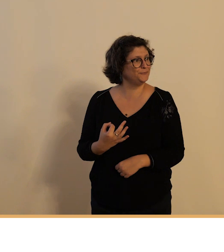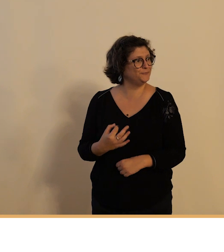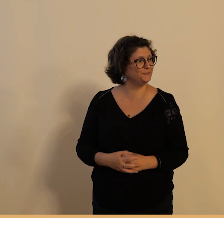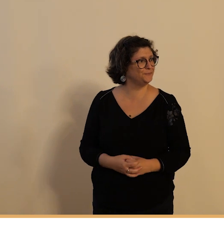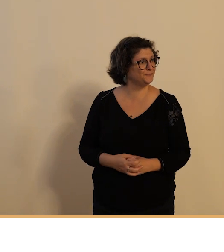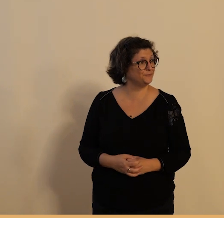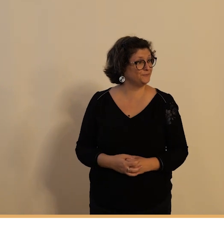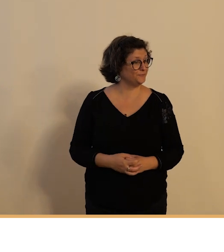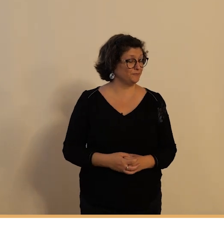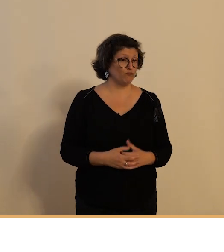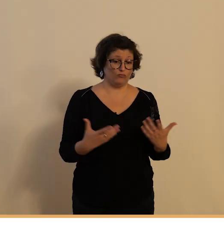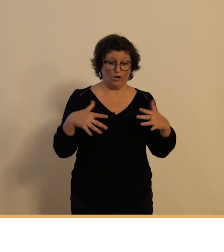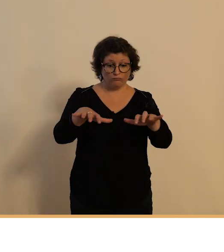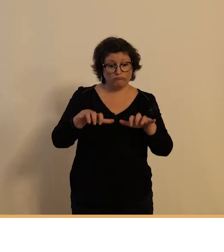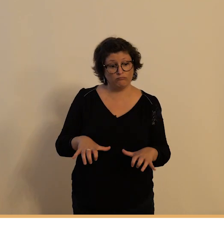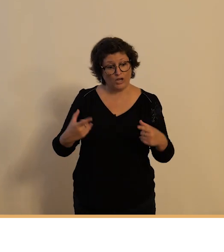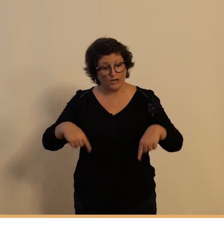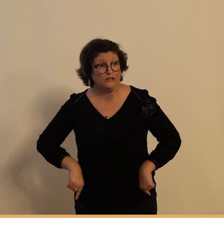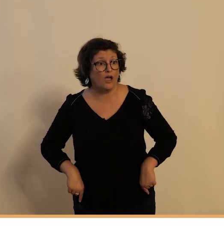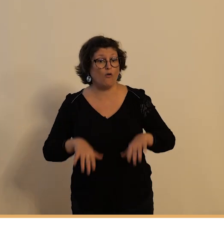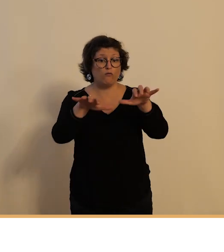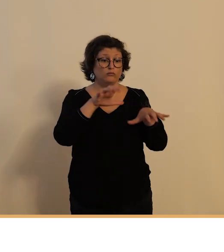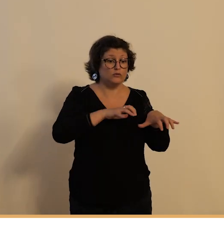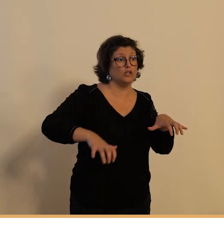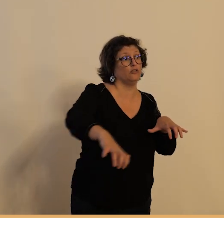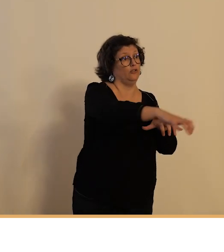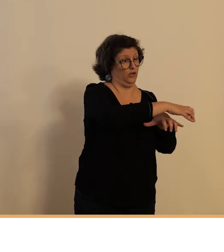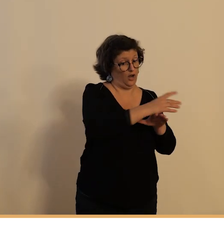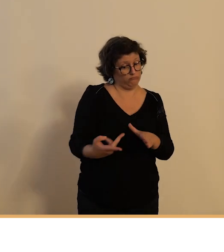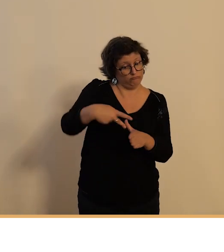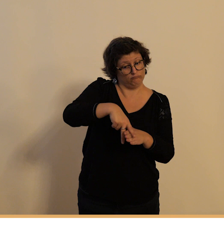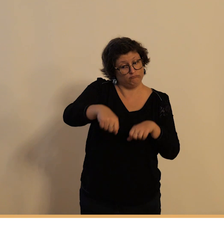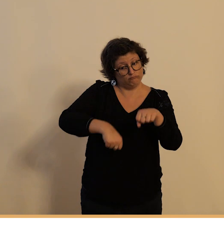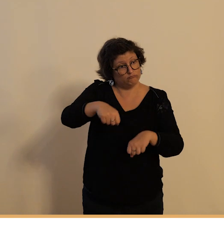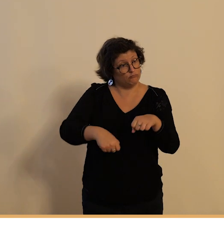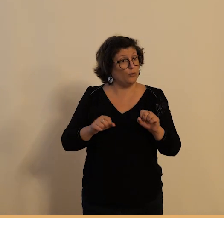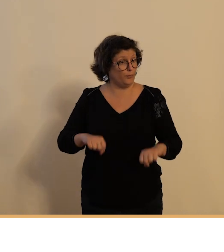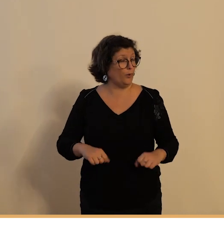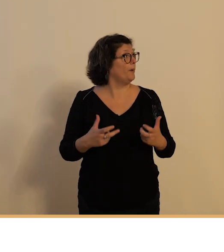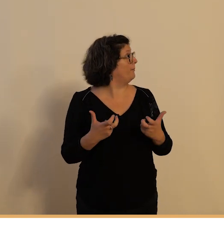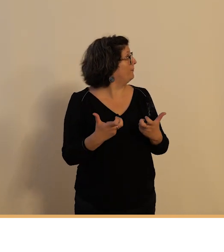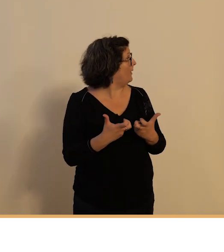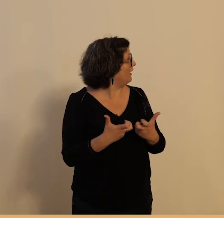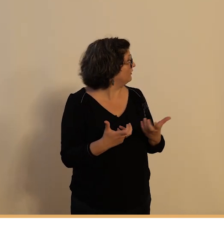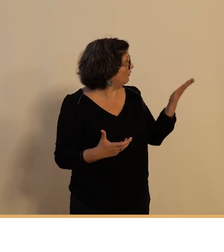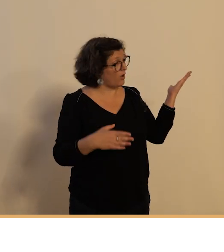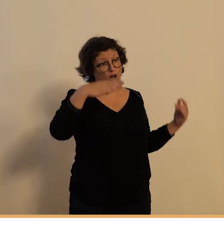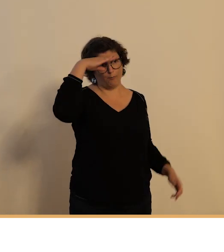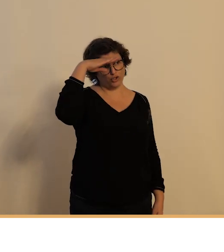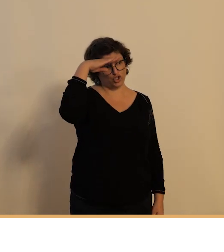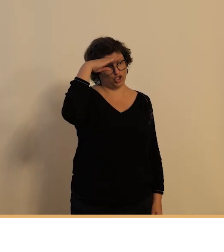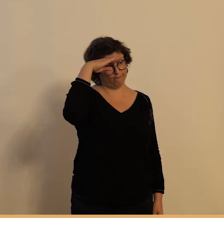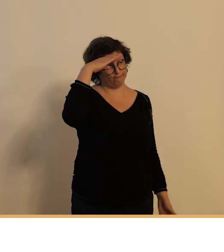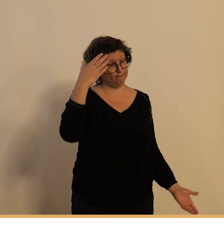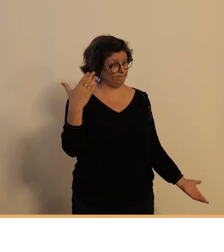publique d'état ou la fonction publique territoriale la fonction publique d'état tout d'abord par la poste